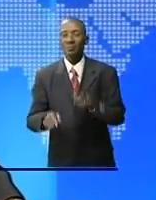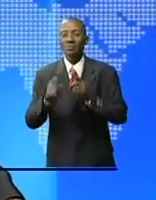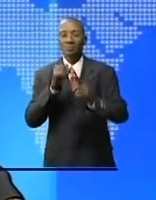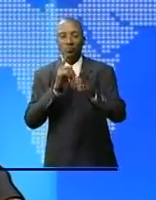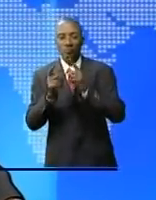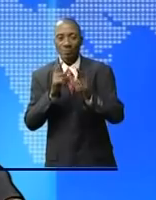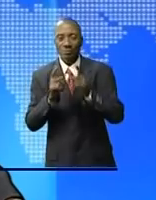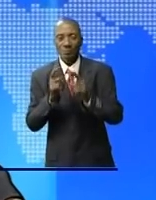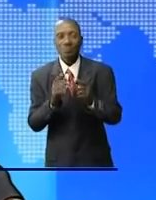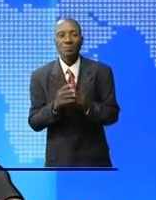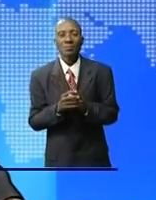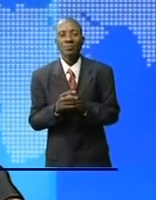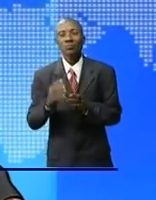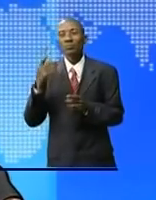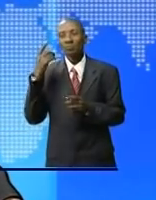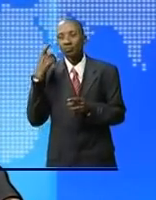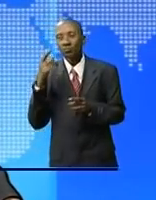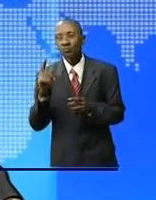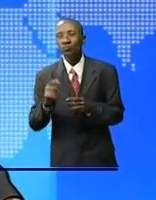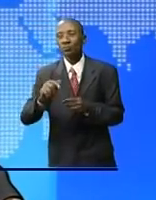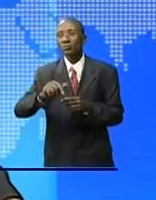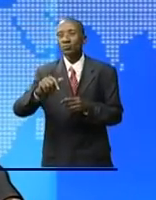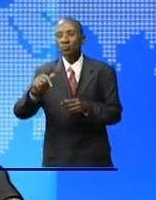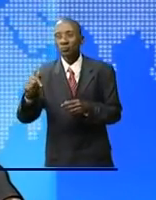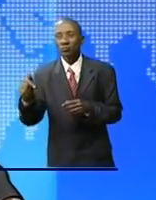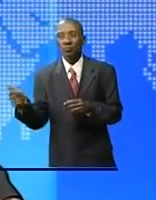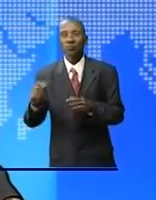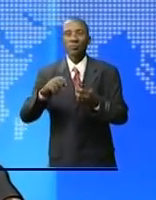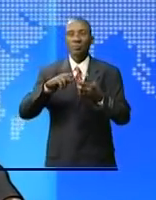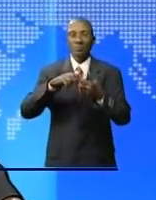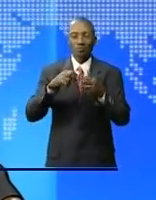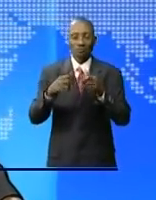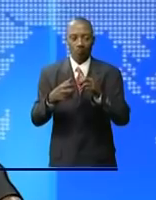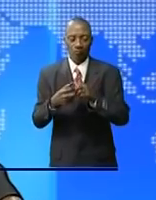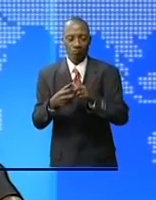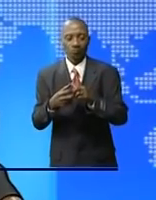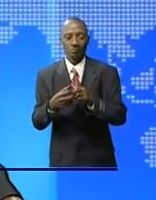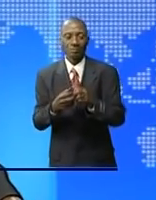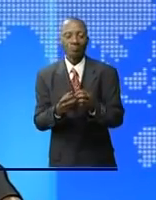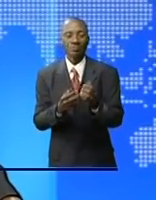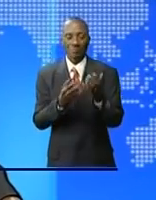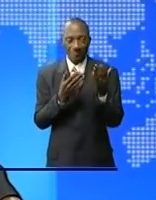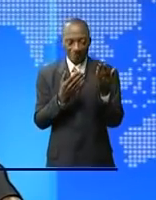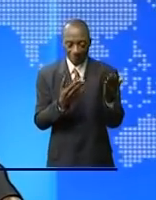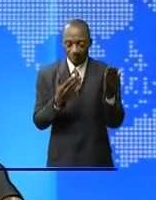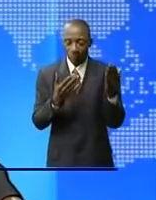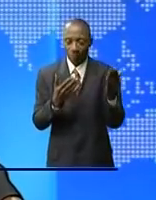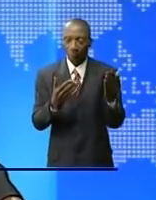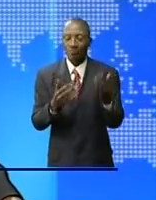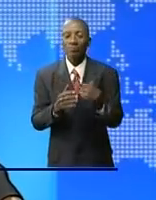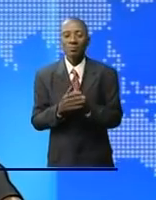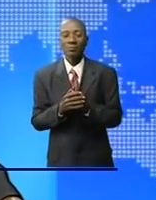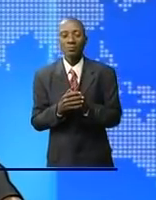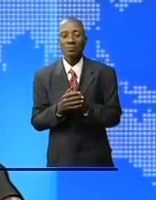Irane Sambo a exploré succinctement la situation actuelle sur la la